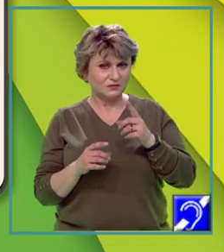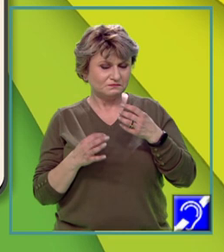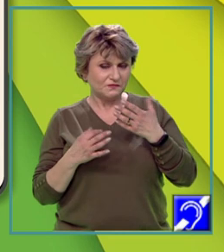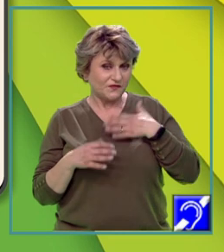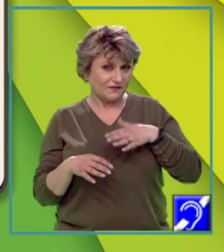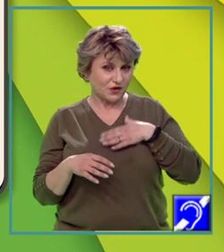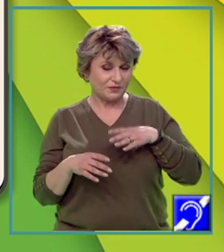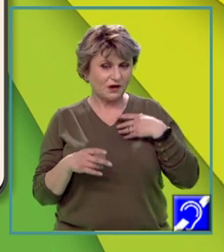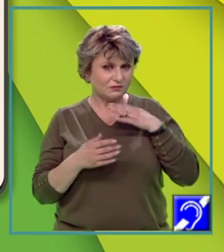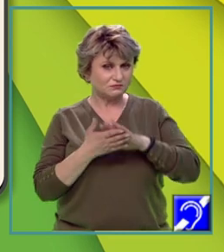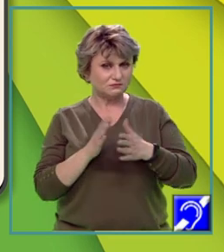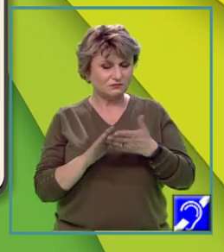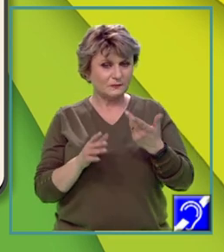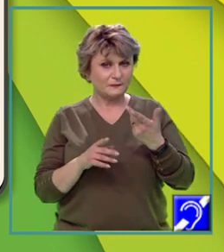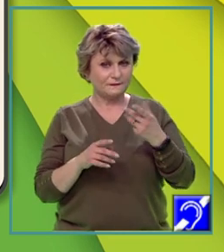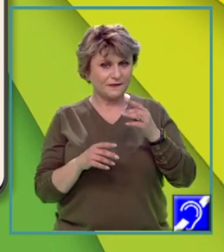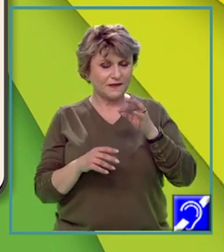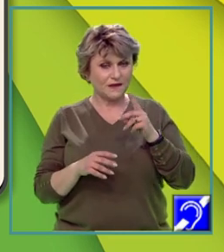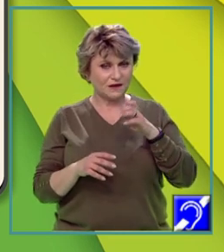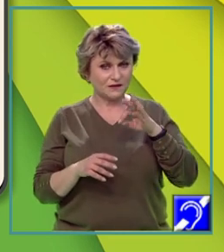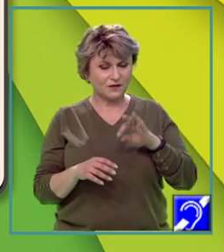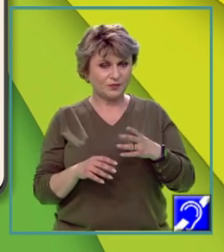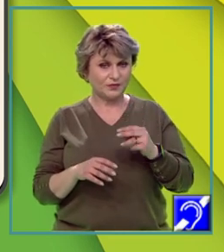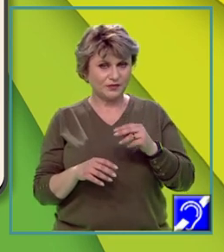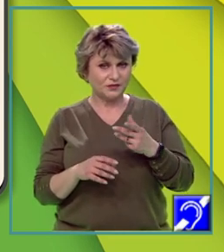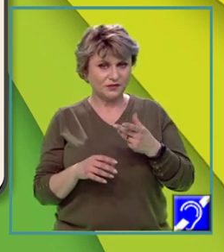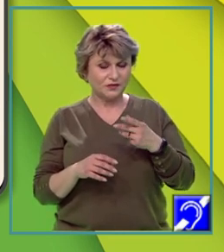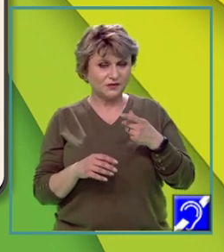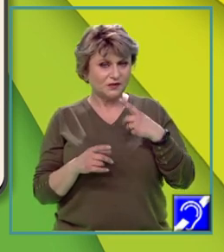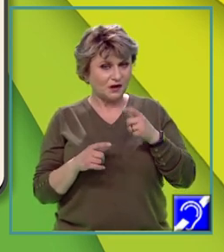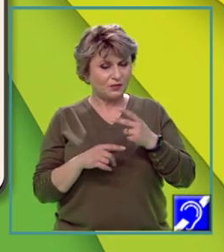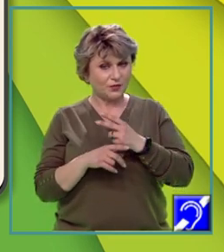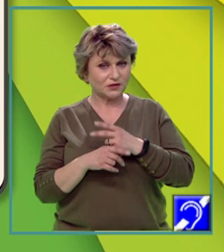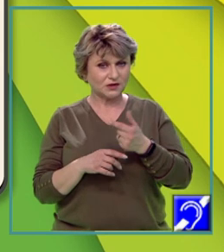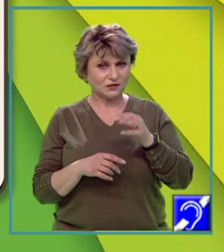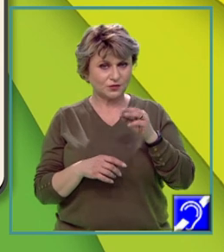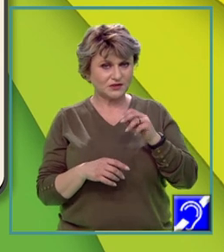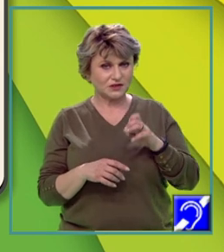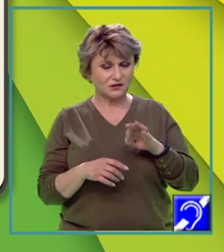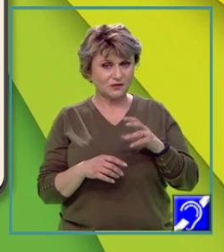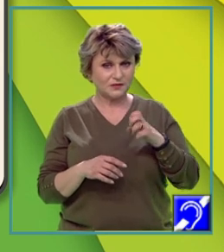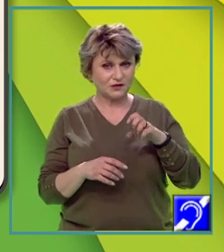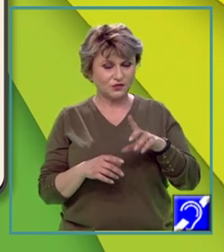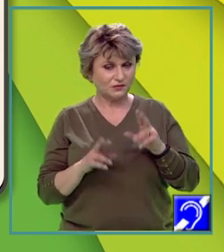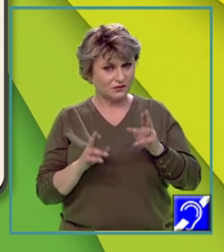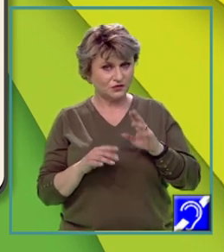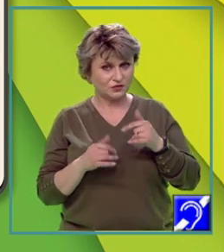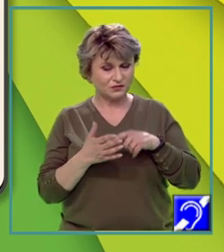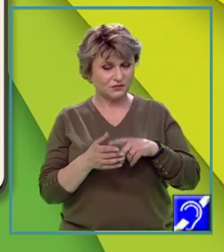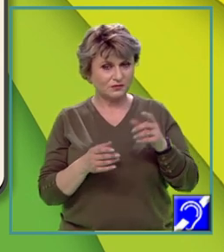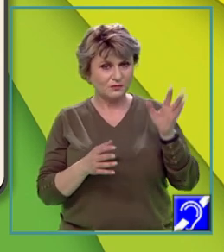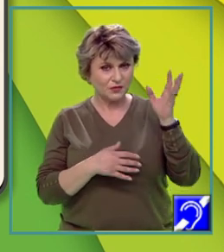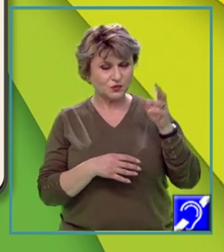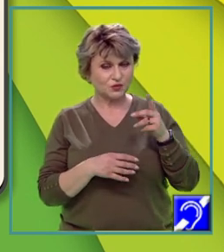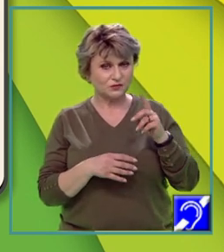au determinat o antropizare de tip punctiform. Slab popular și antropizat, mediul temperat rece prezintă păduri